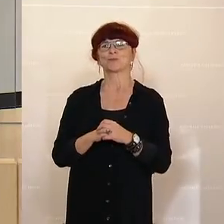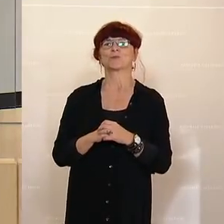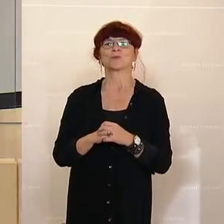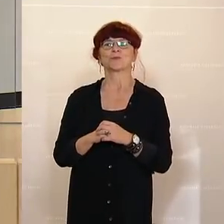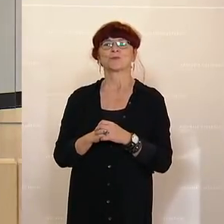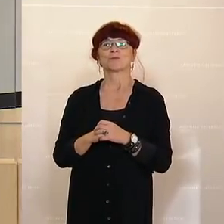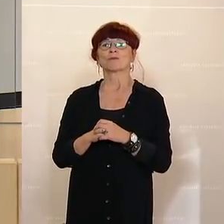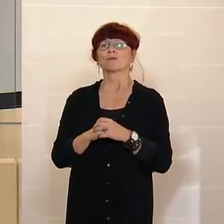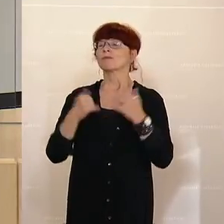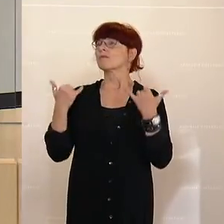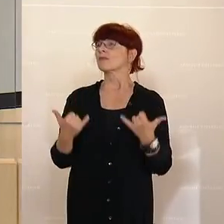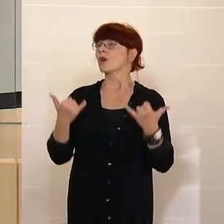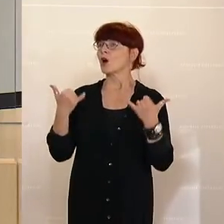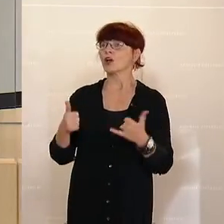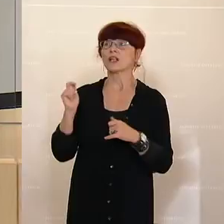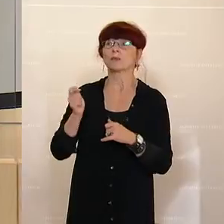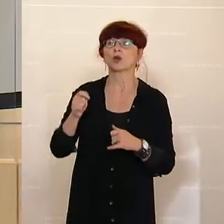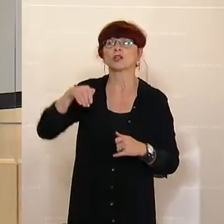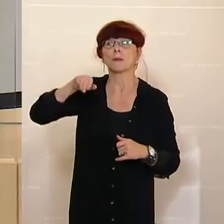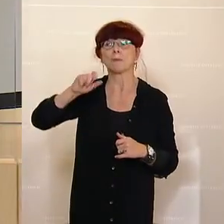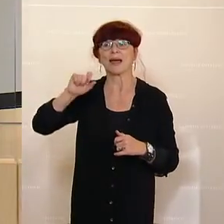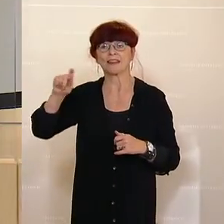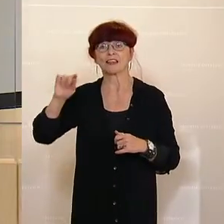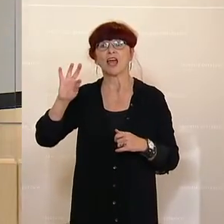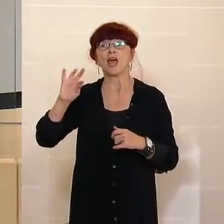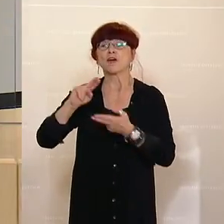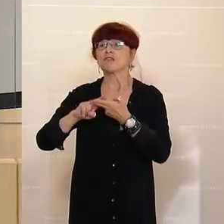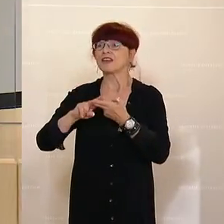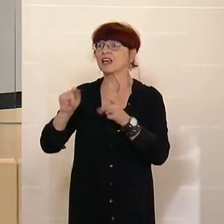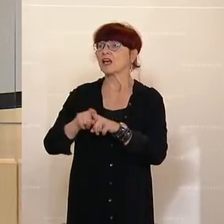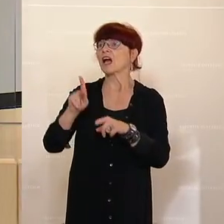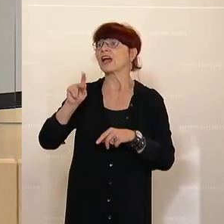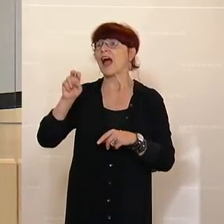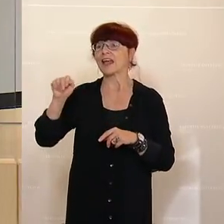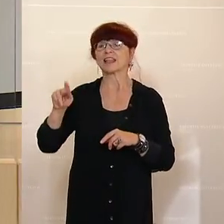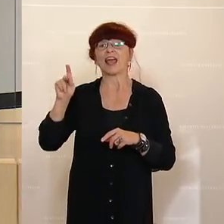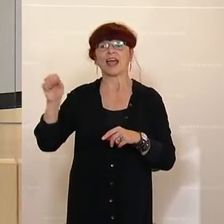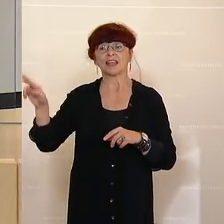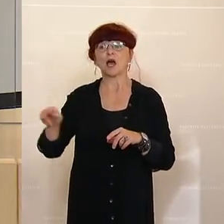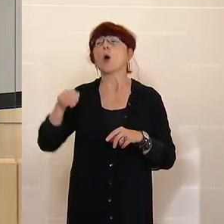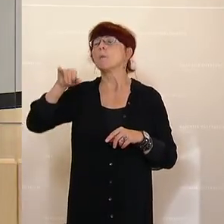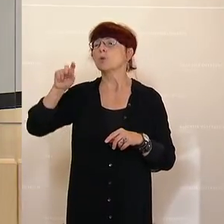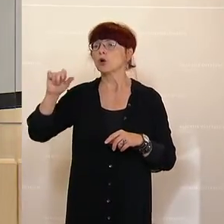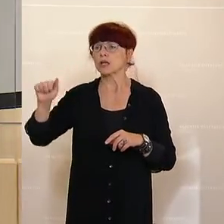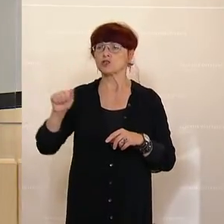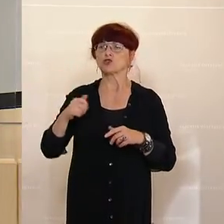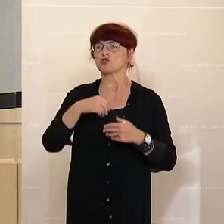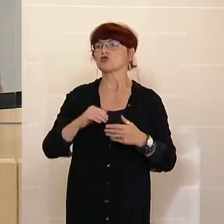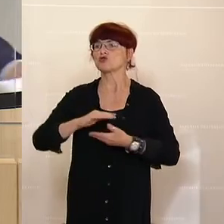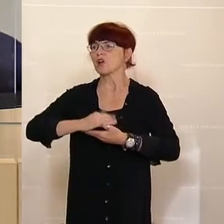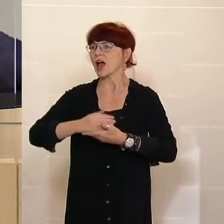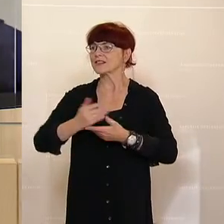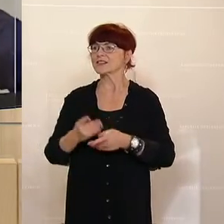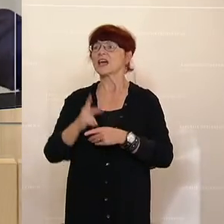Für heute sind die Abgeordneten Machetti, Feichtinger, Karin Greiner, Muchitsch, Schatz, Kainz, Wurm und...